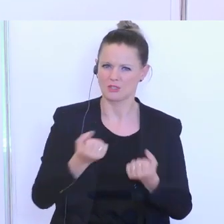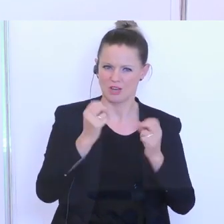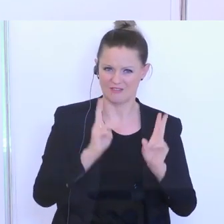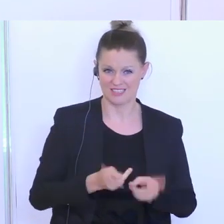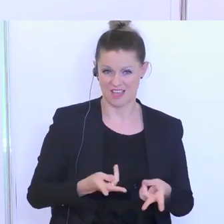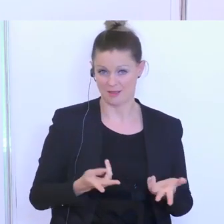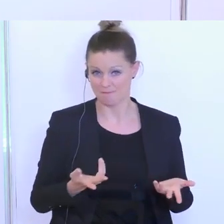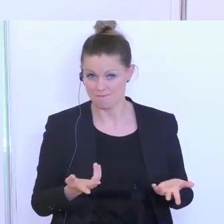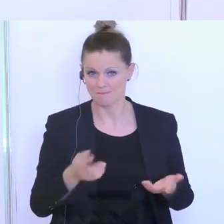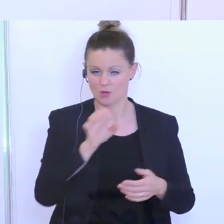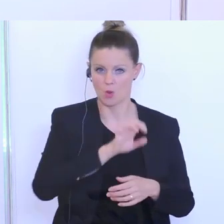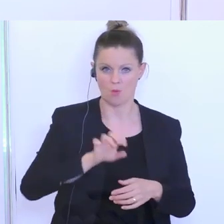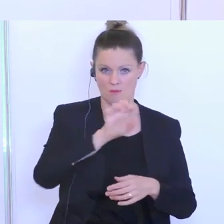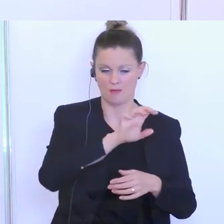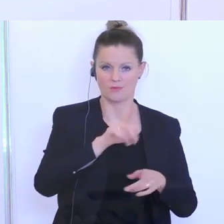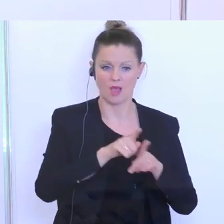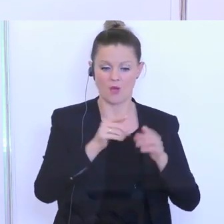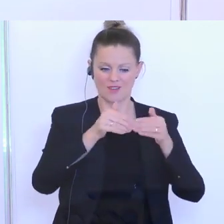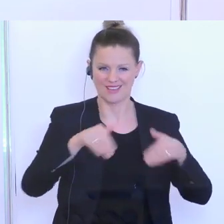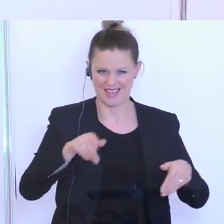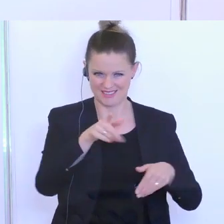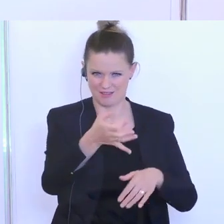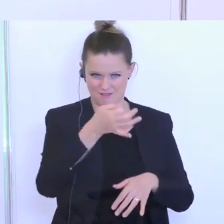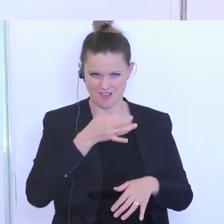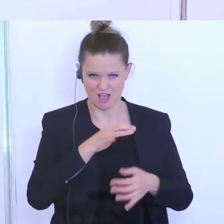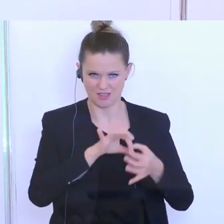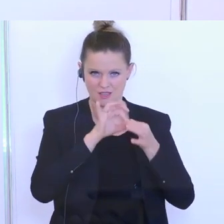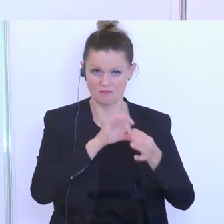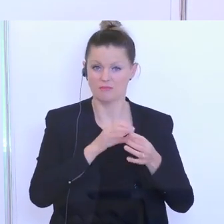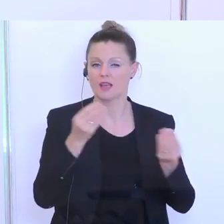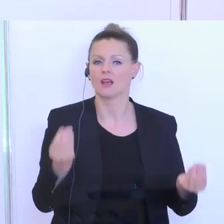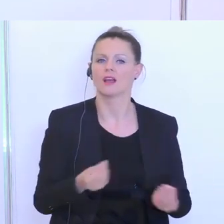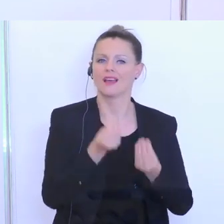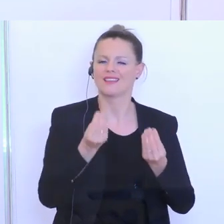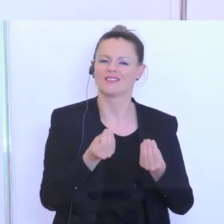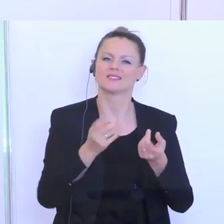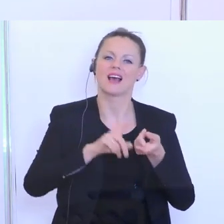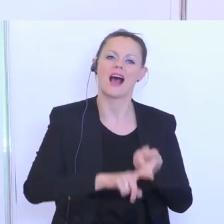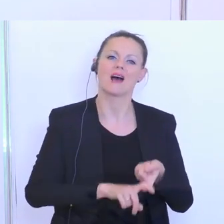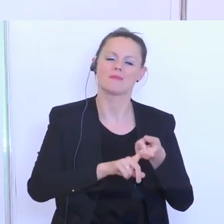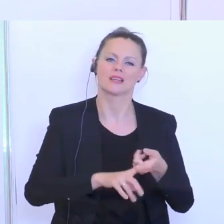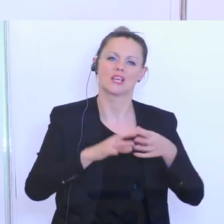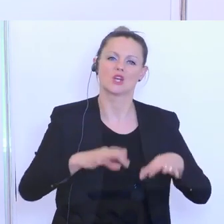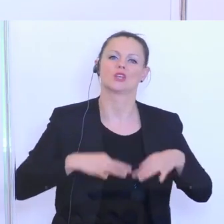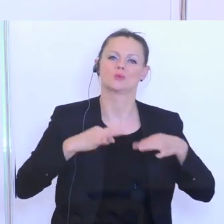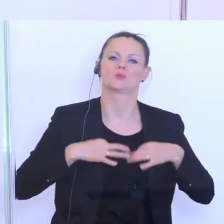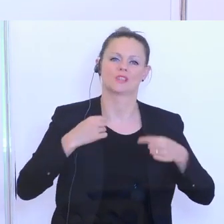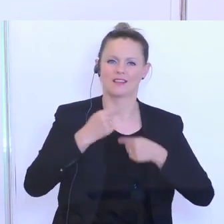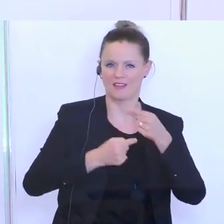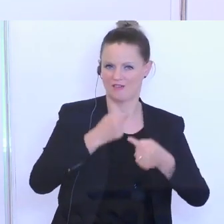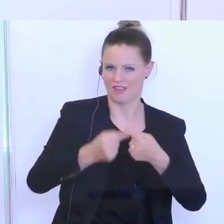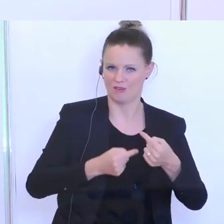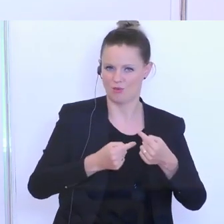Und hinsichtlich der Grenzen, was Sie gefragt haben, das ist sicherlich etwas, was abhängig ist von der gesundheitlichen Entwicklung